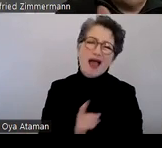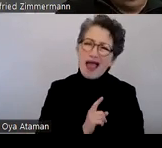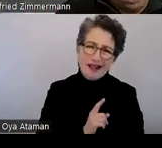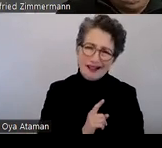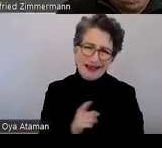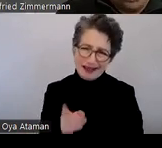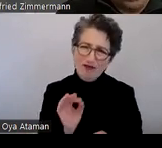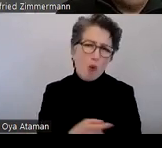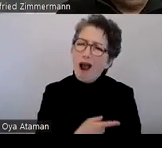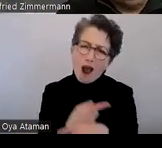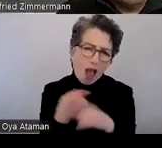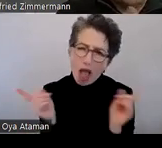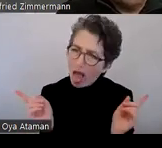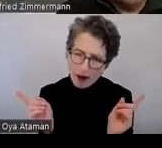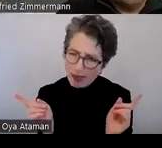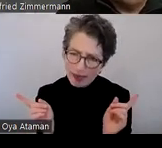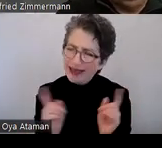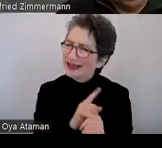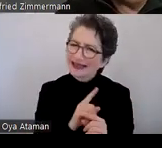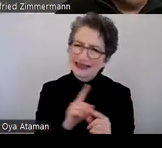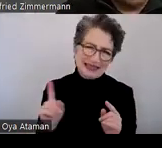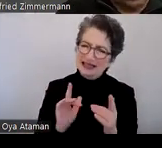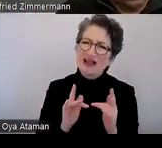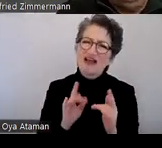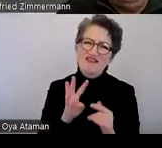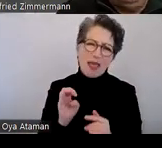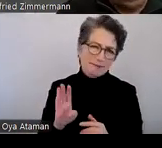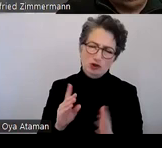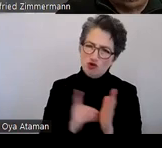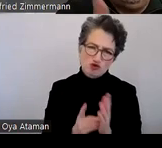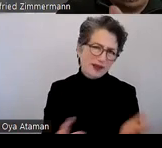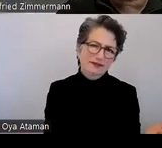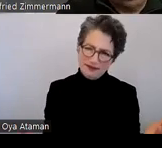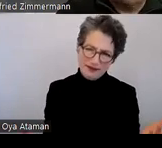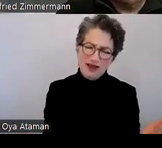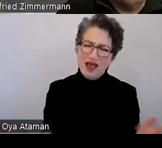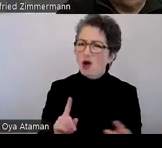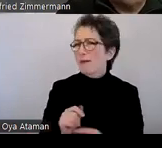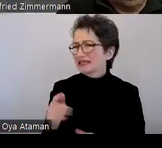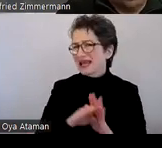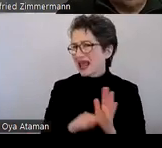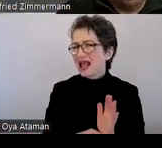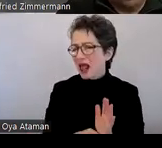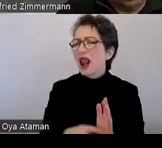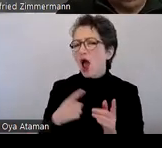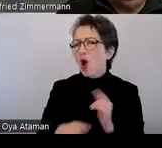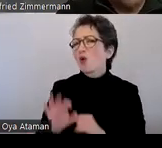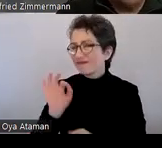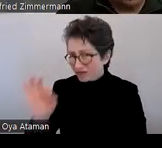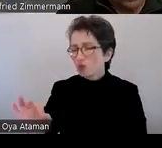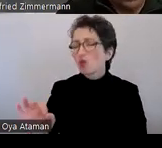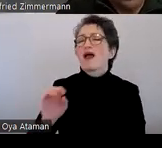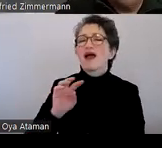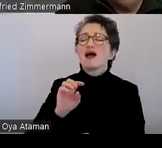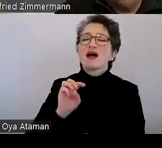Nicht-Web-Dokumente, als auch die meisten Regeln gelten für Web-Dokumente selbst auch.